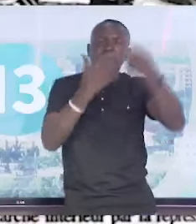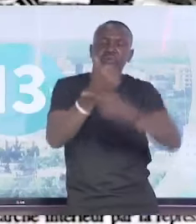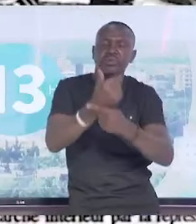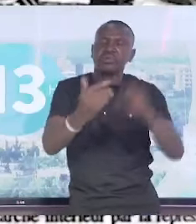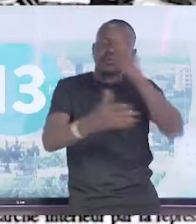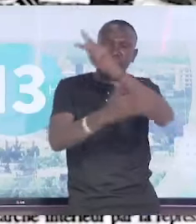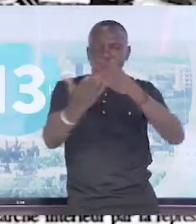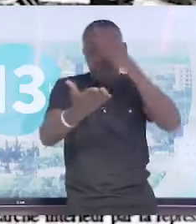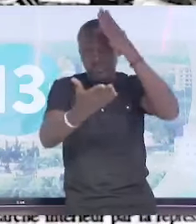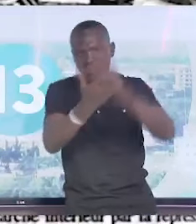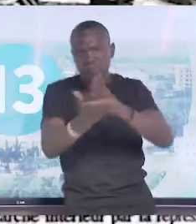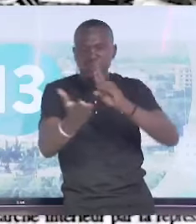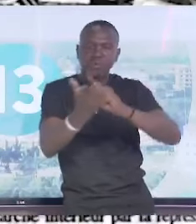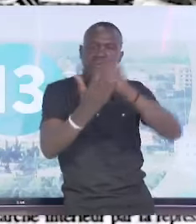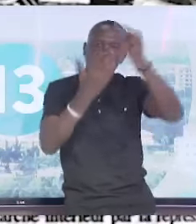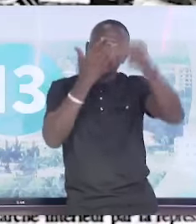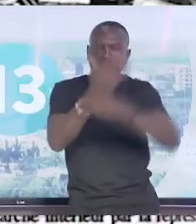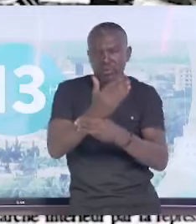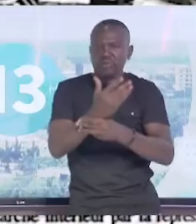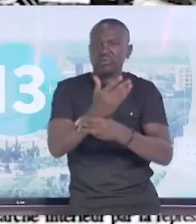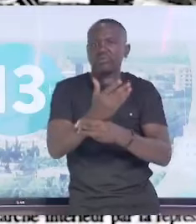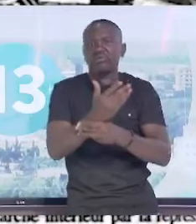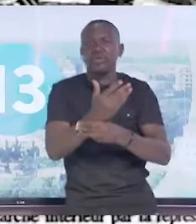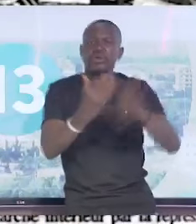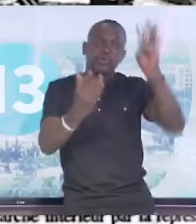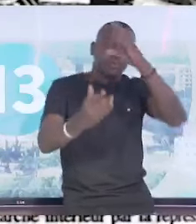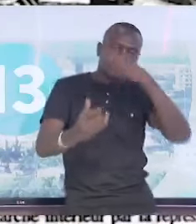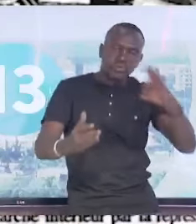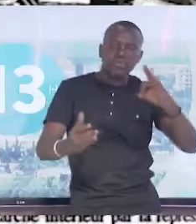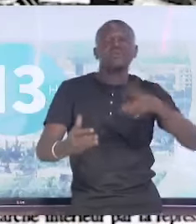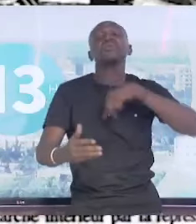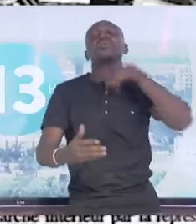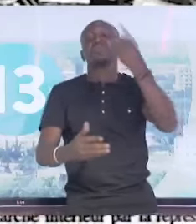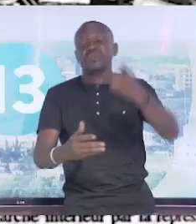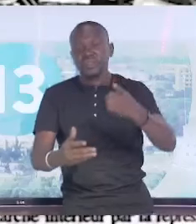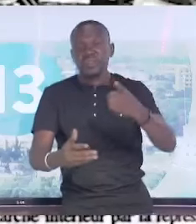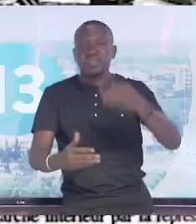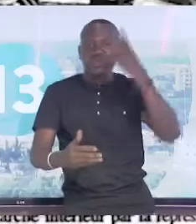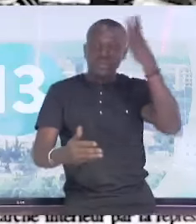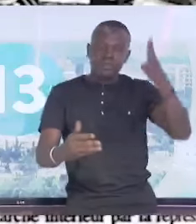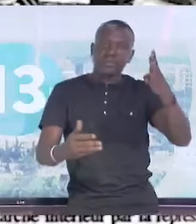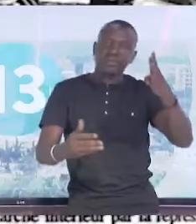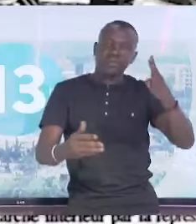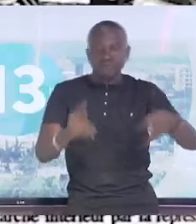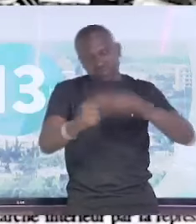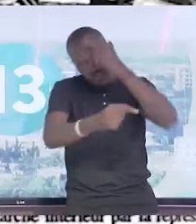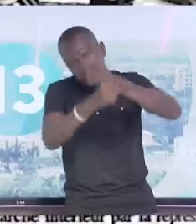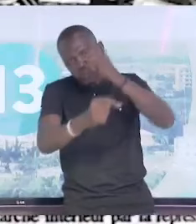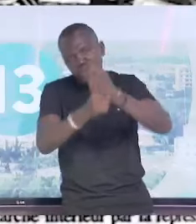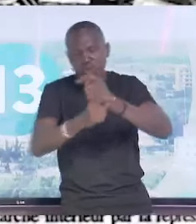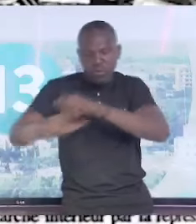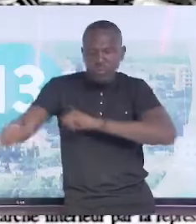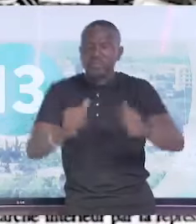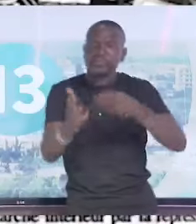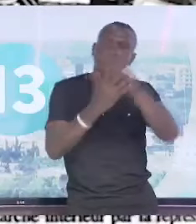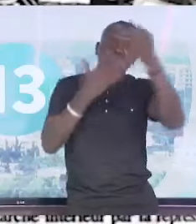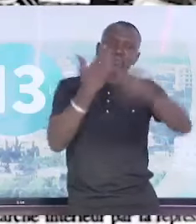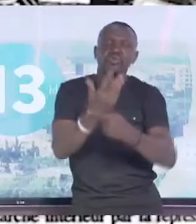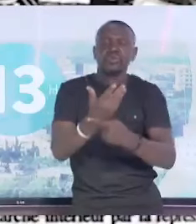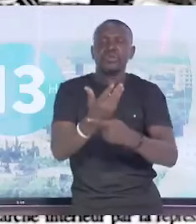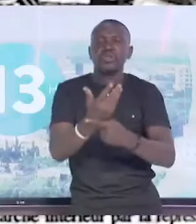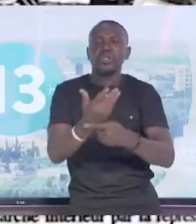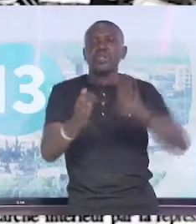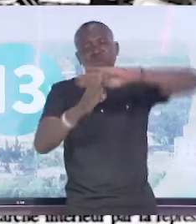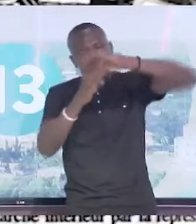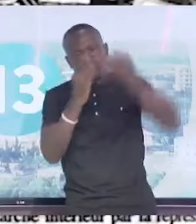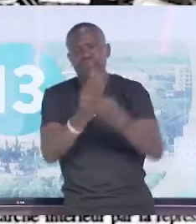stabilisation et le développement le douane de Quotidien Burkinabé rapporte que sur les quatre piliers autour desquels s'articule le plan d'action il ressort un bilan